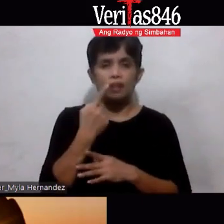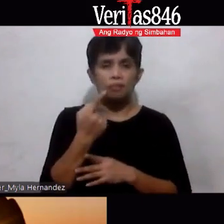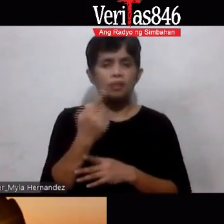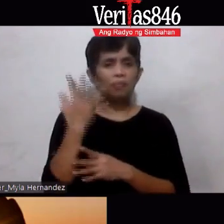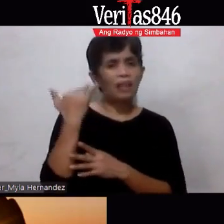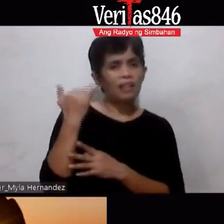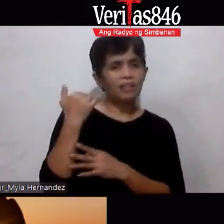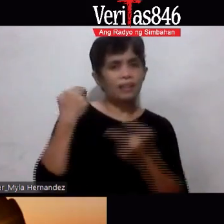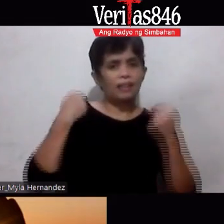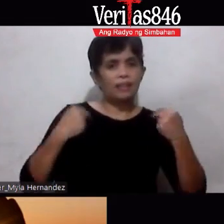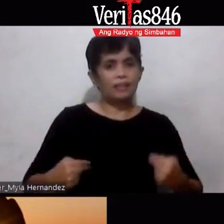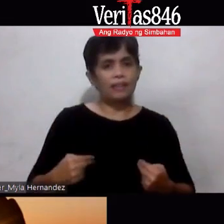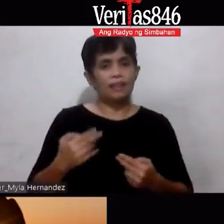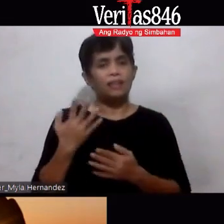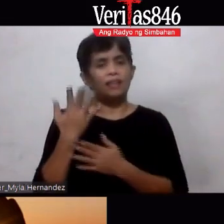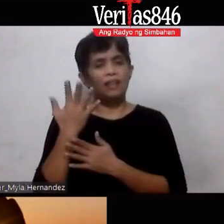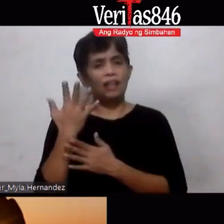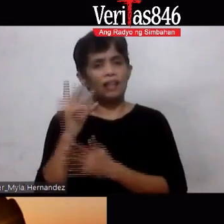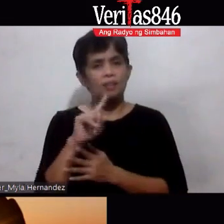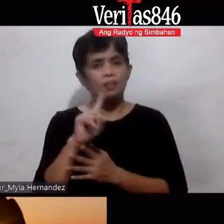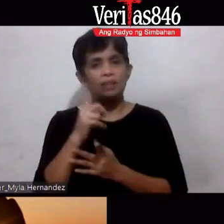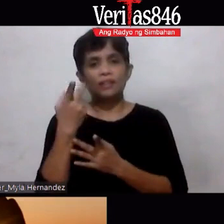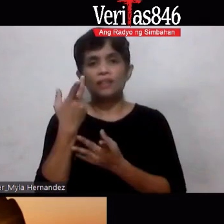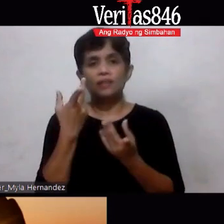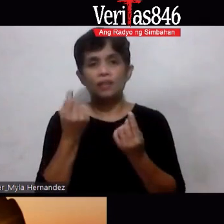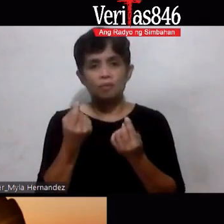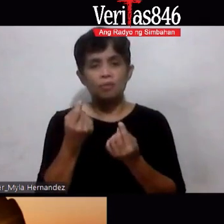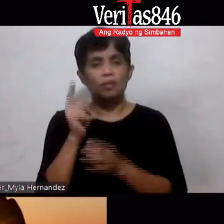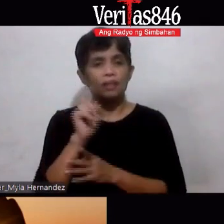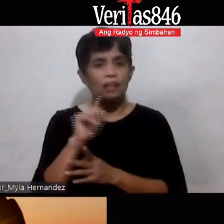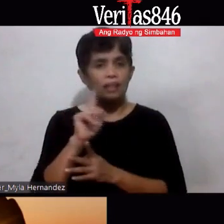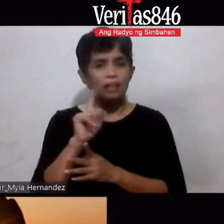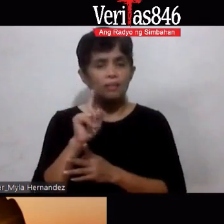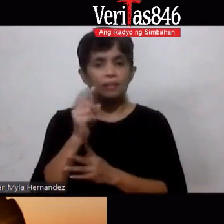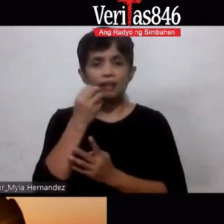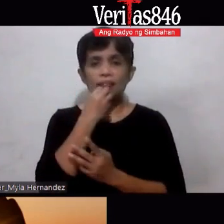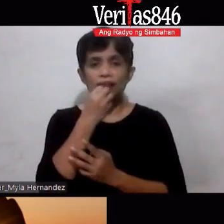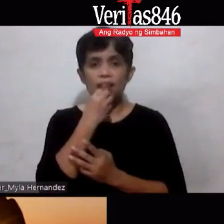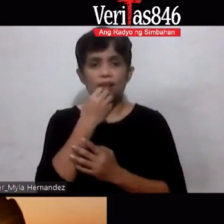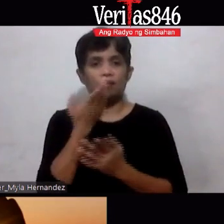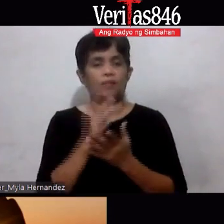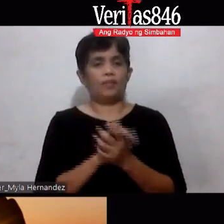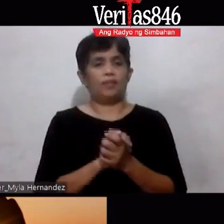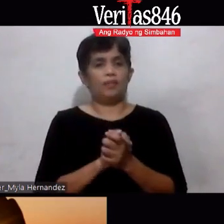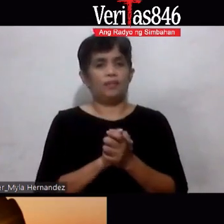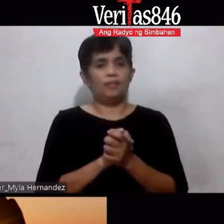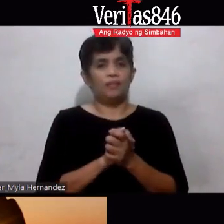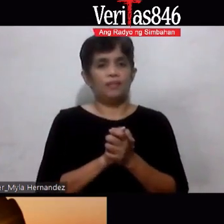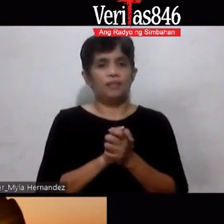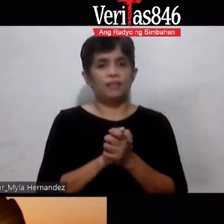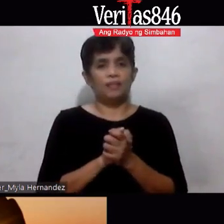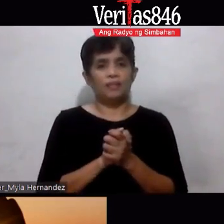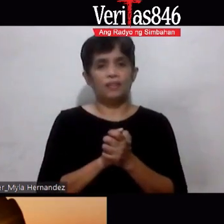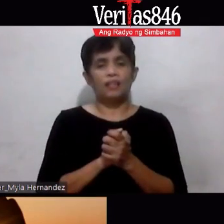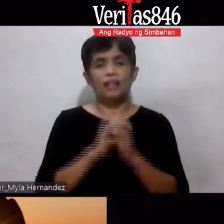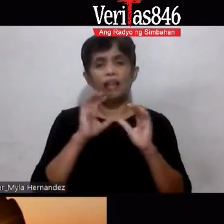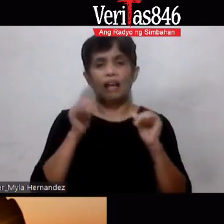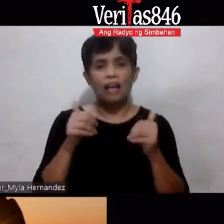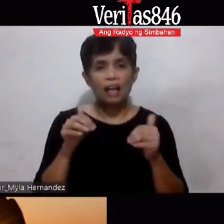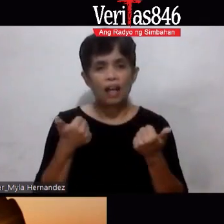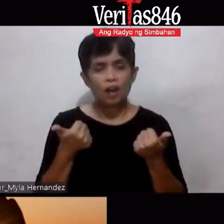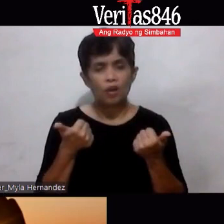Anong kinakain mo Gustong gusto niya Malaman yun Anong ginagawa mo Okay Anong kinakain mo Paano mo